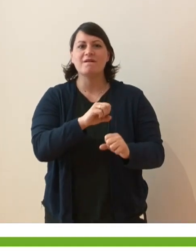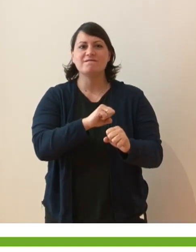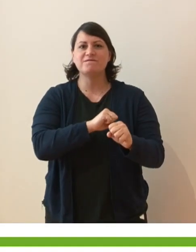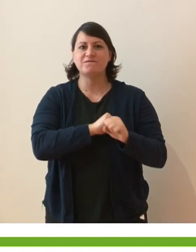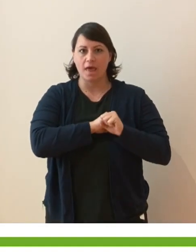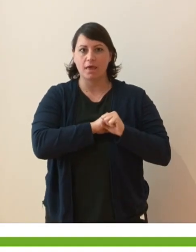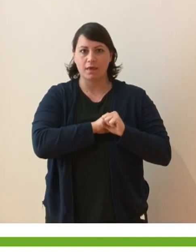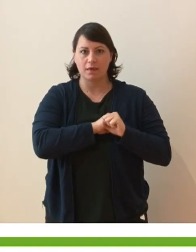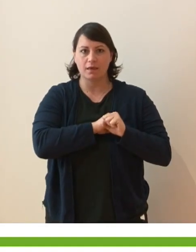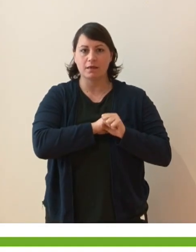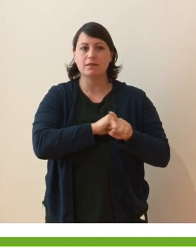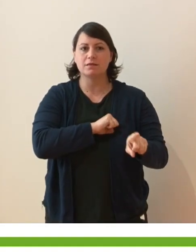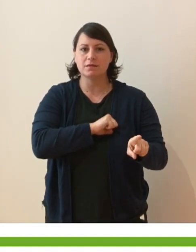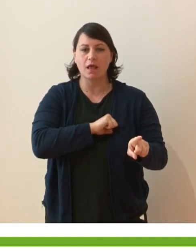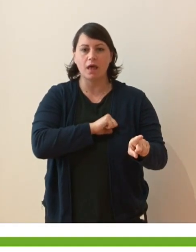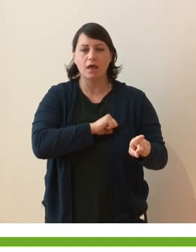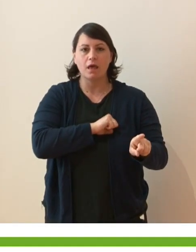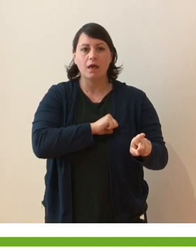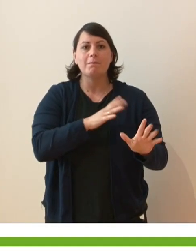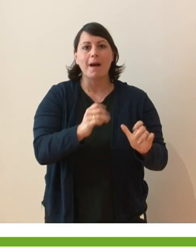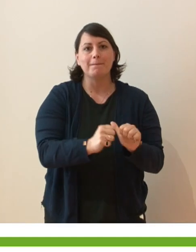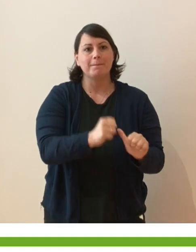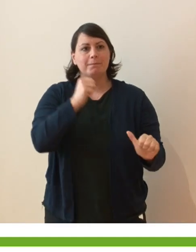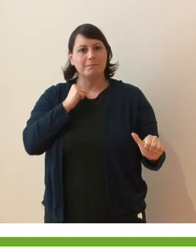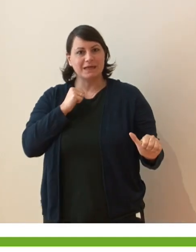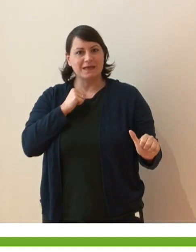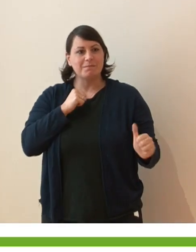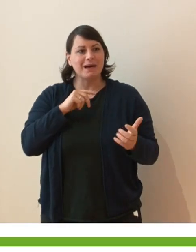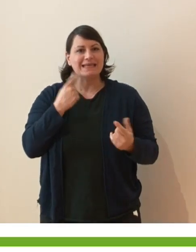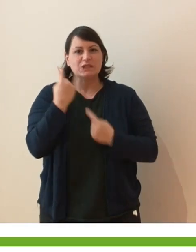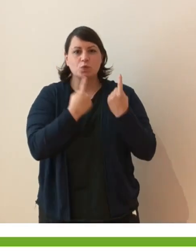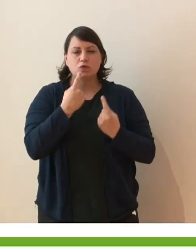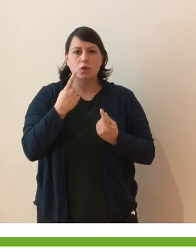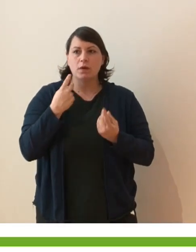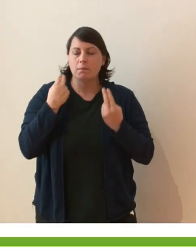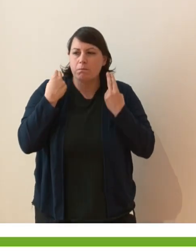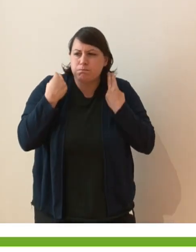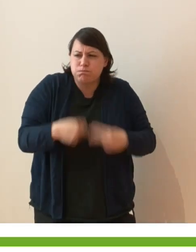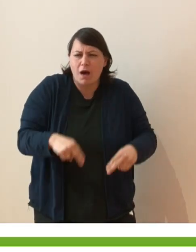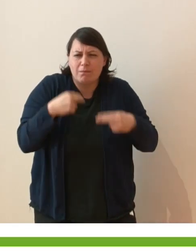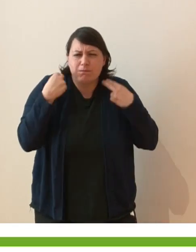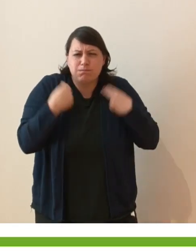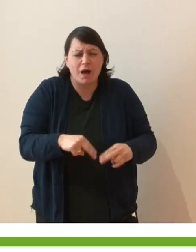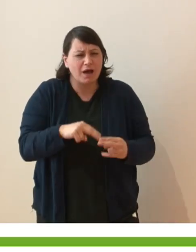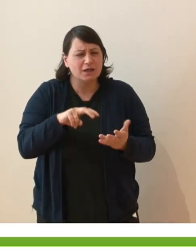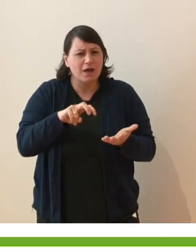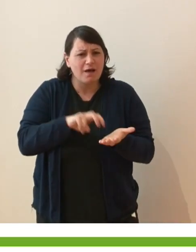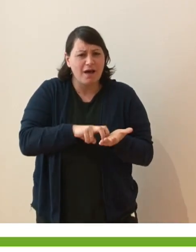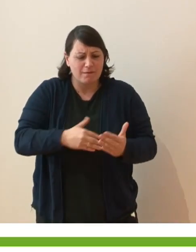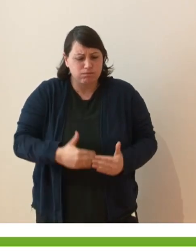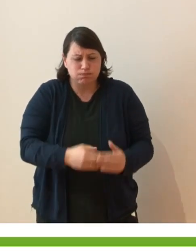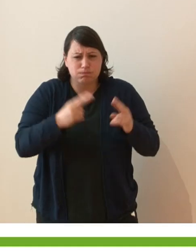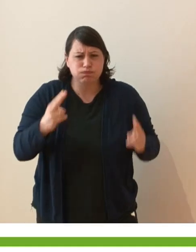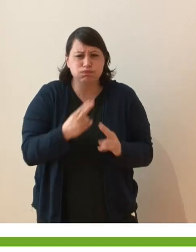attraversato questo momento e se non avessero abitato la loro condizione? Il risorto non guarisce le piaghe. Abramo e Sara